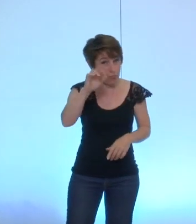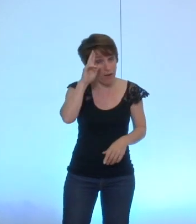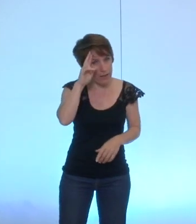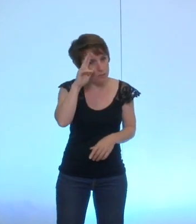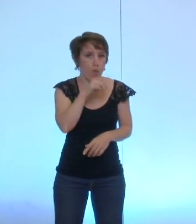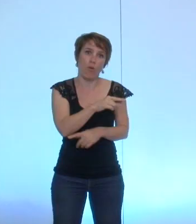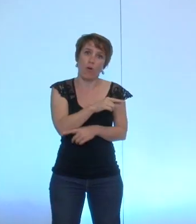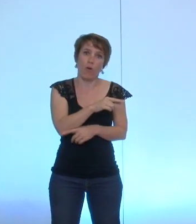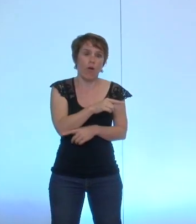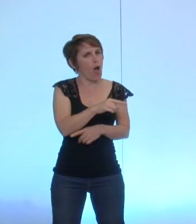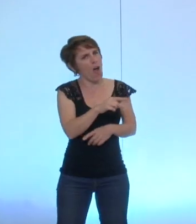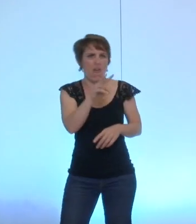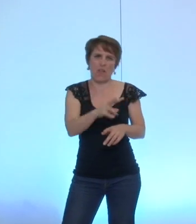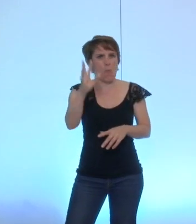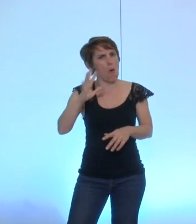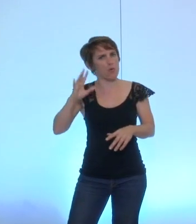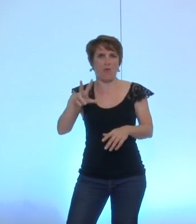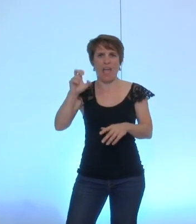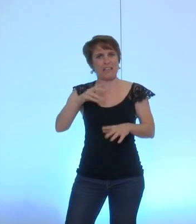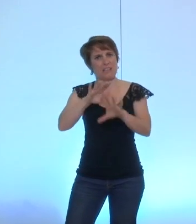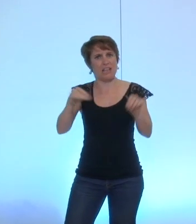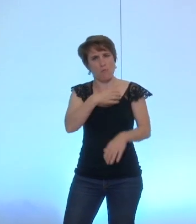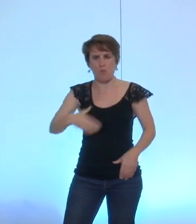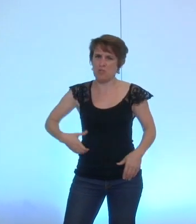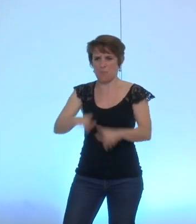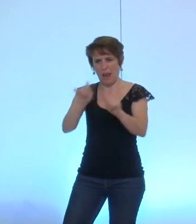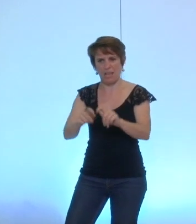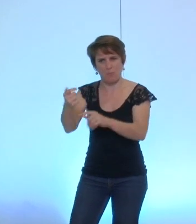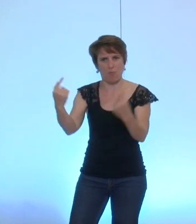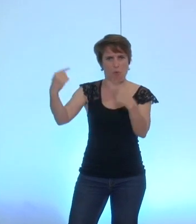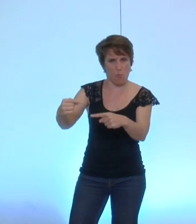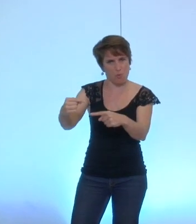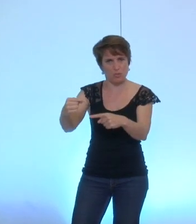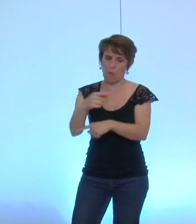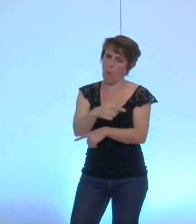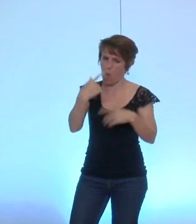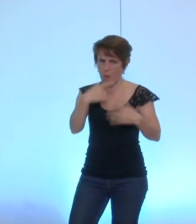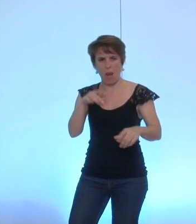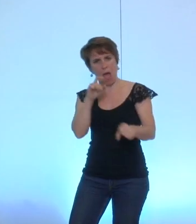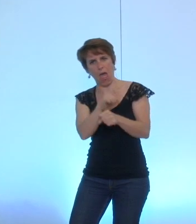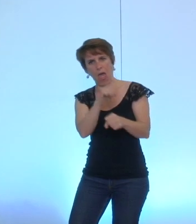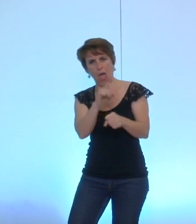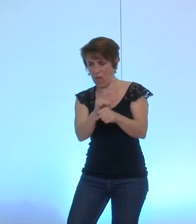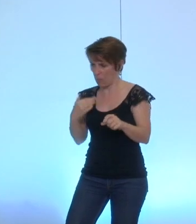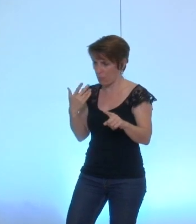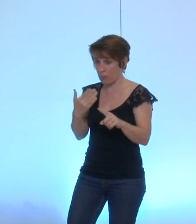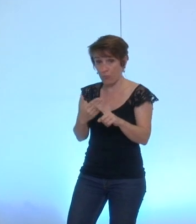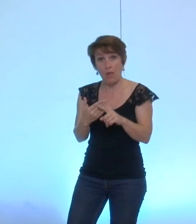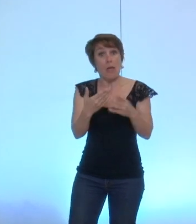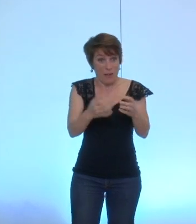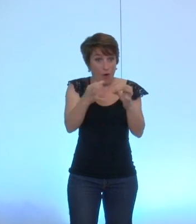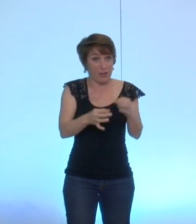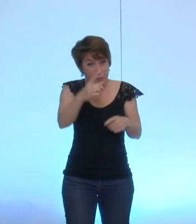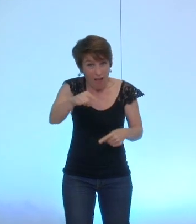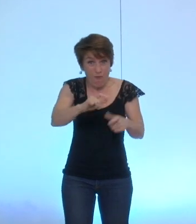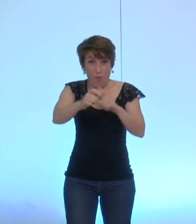était peu respectueuse des droits de l'opposition. Et c'est parce qu'elle était peu respectueuse des droits de l'opposition que vous faites pire